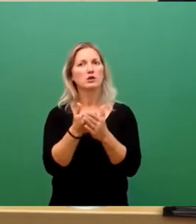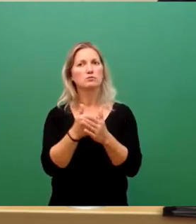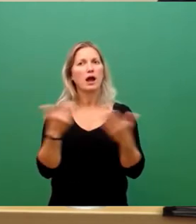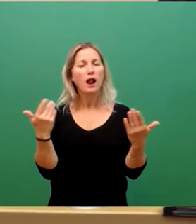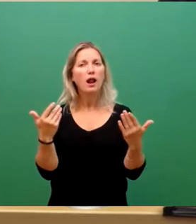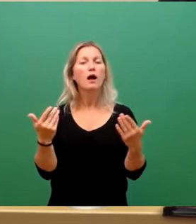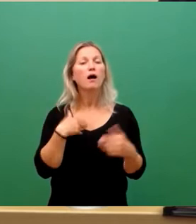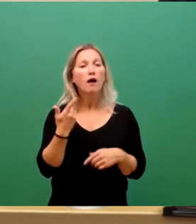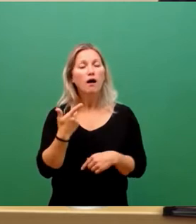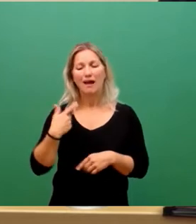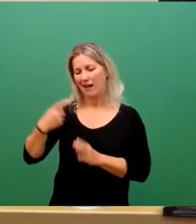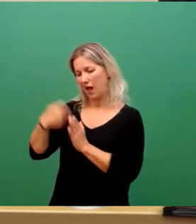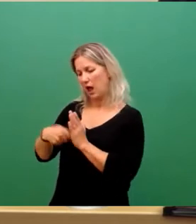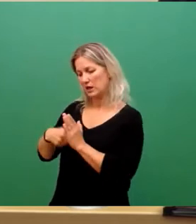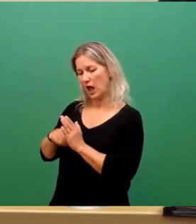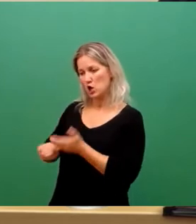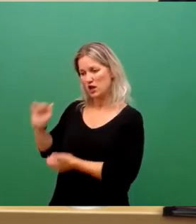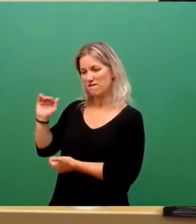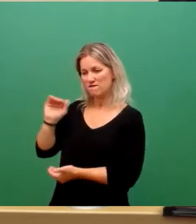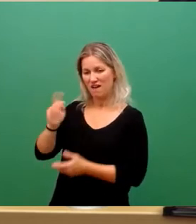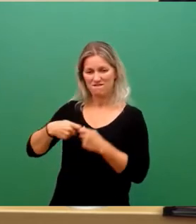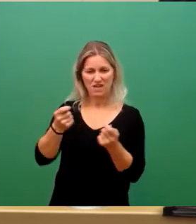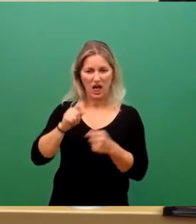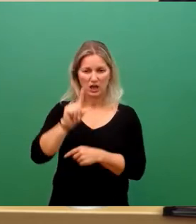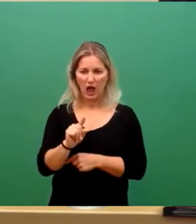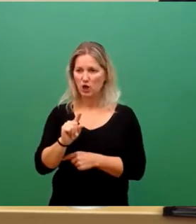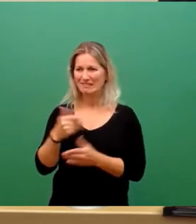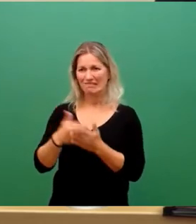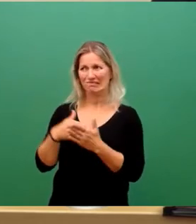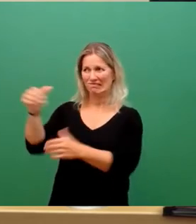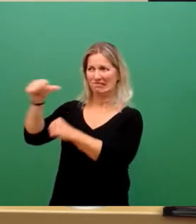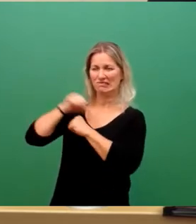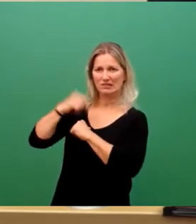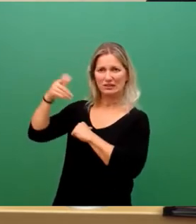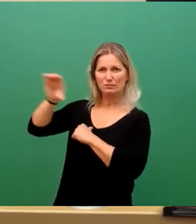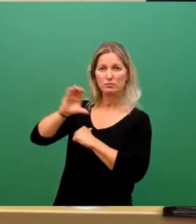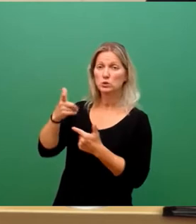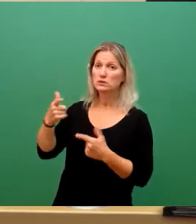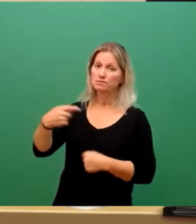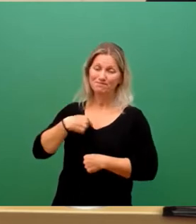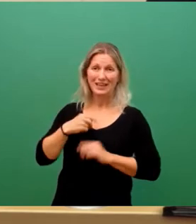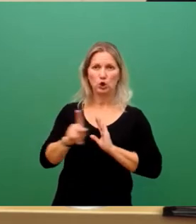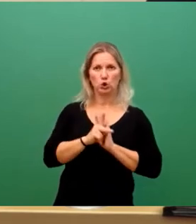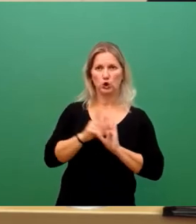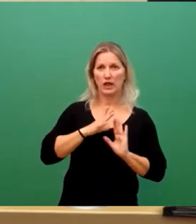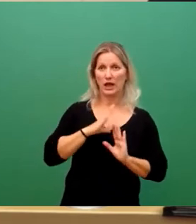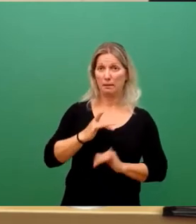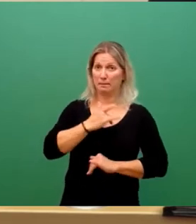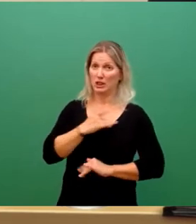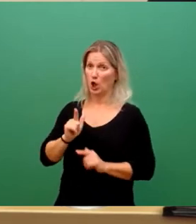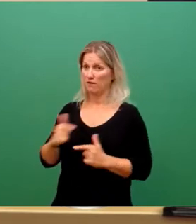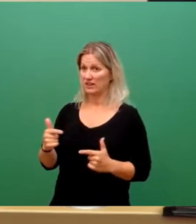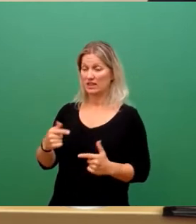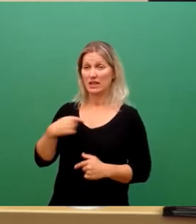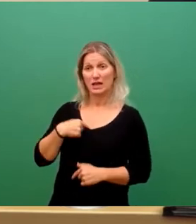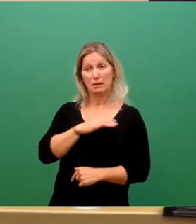Ihrer entsprechenden Lieferungen bekommen. Wir sind als Kunde nicht davon betroffen. Wir haben bisher alle unsere